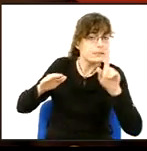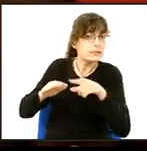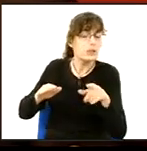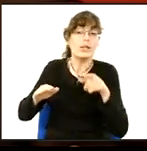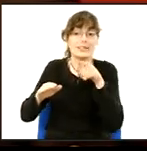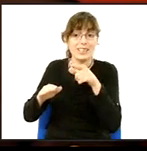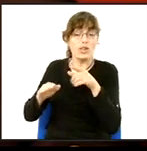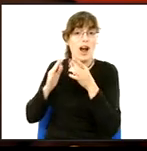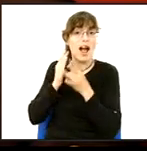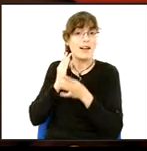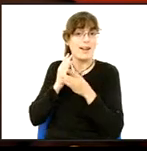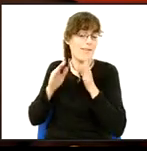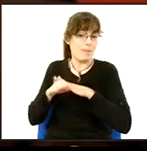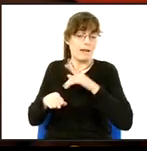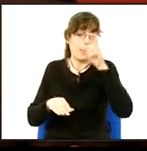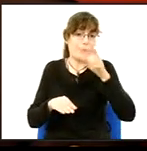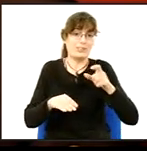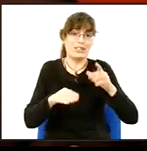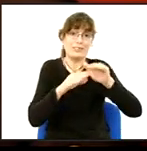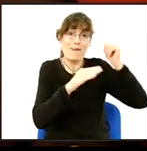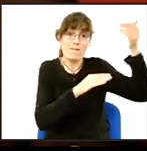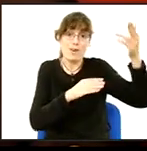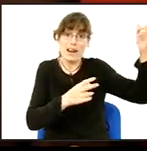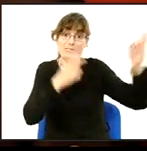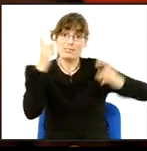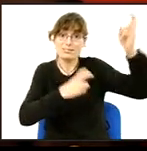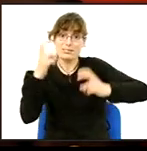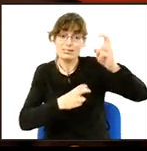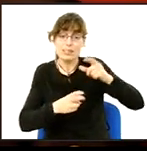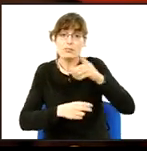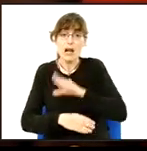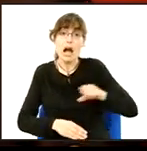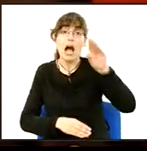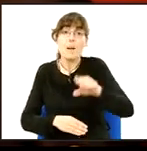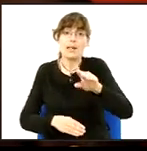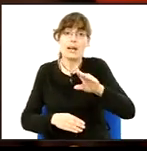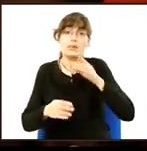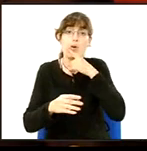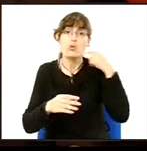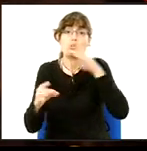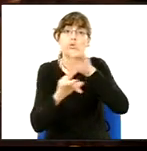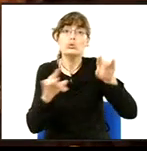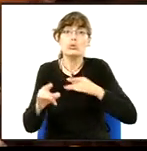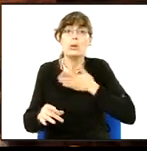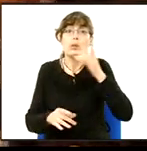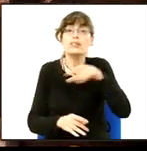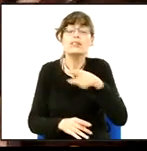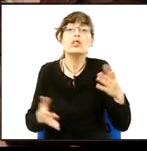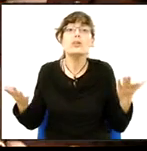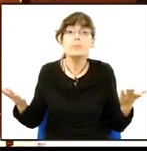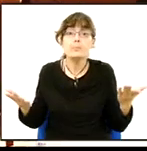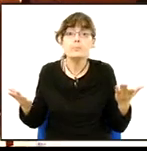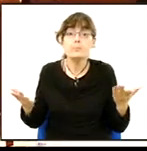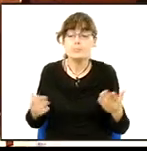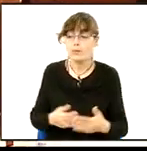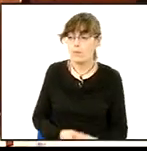condicions que la gent que vingui de fora pugui aparcar allà al sucre en totes les garanties. Moltes gràcies,